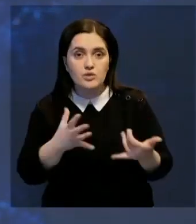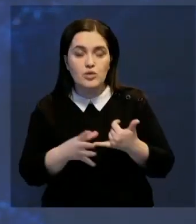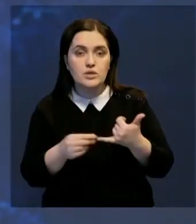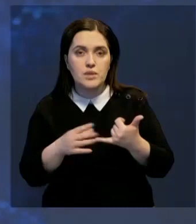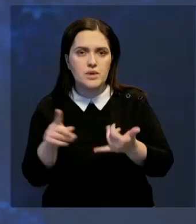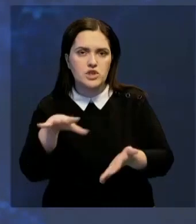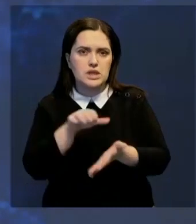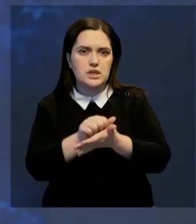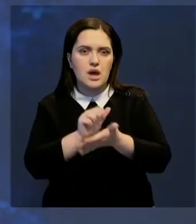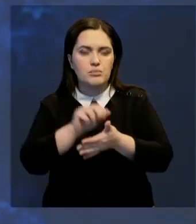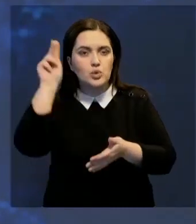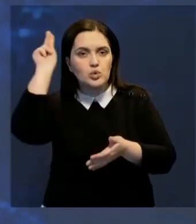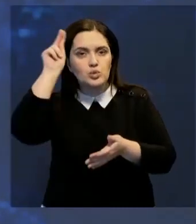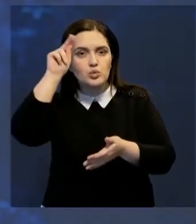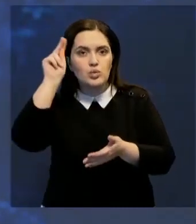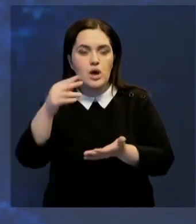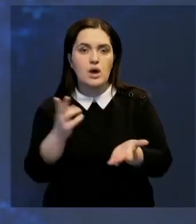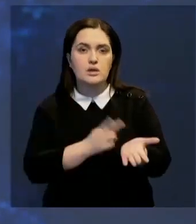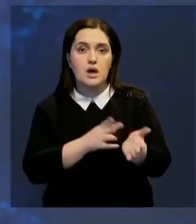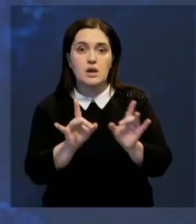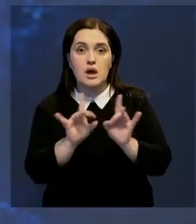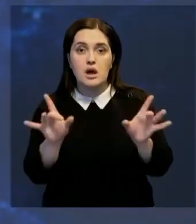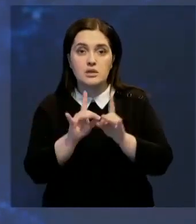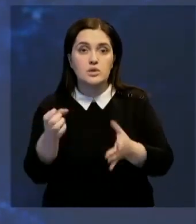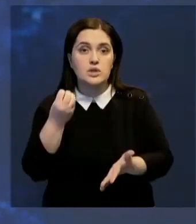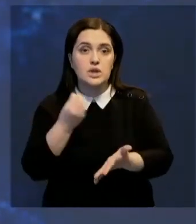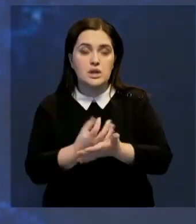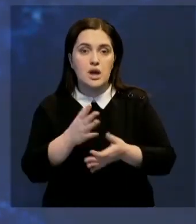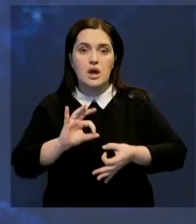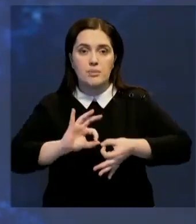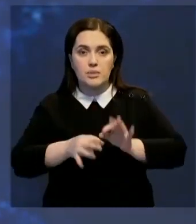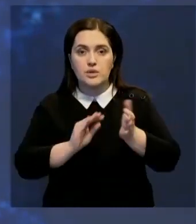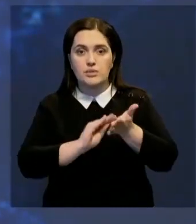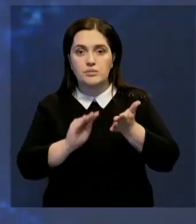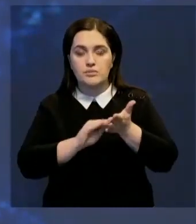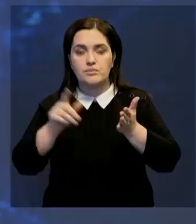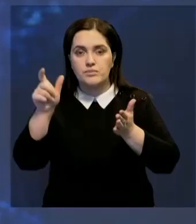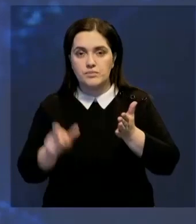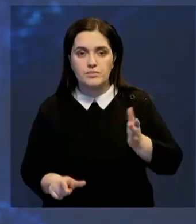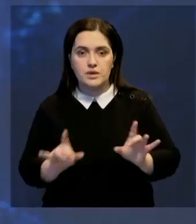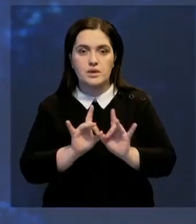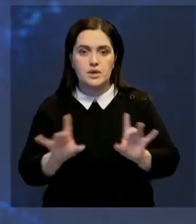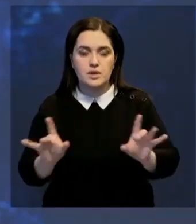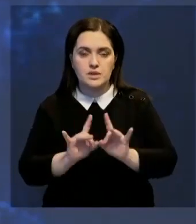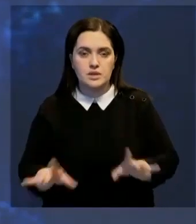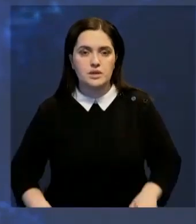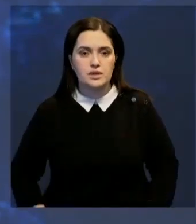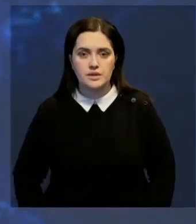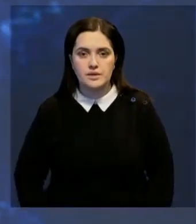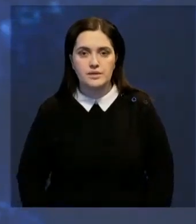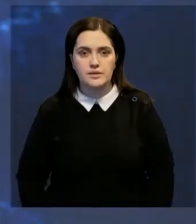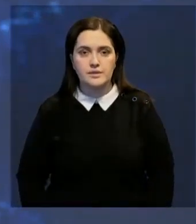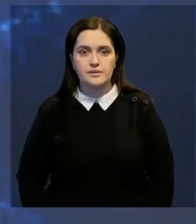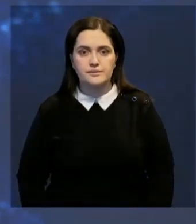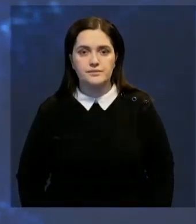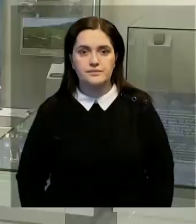занимаются исследованием найденных артефактов и рассказали, какую научную ценность они представляют. Подробности в материале Аслана Абуталипова.